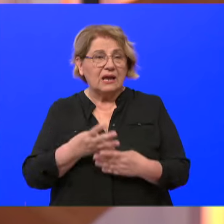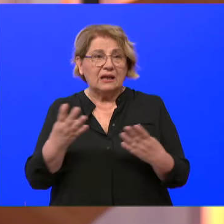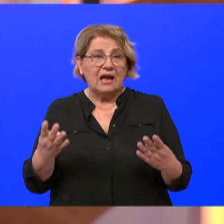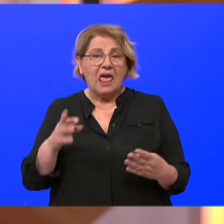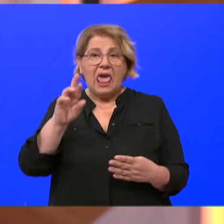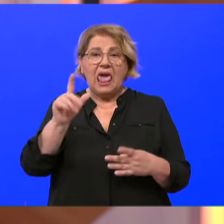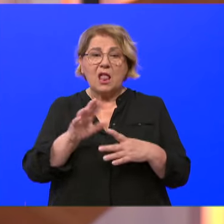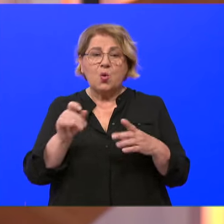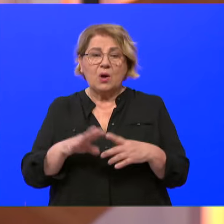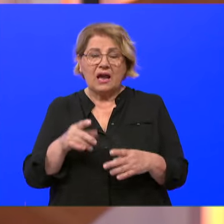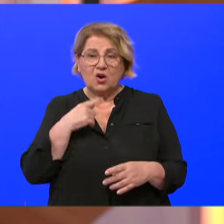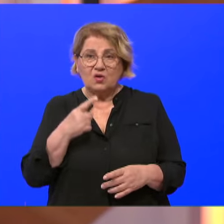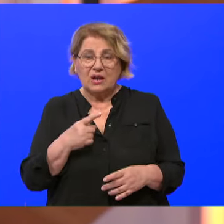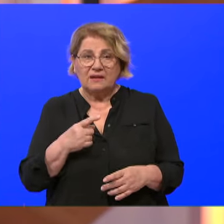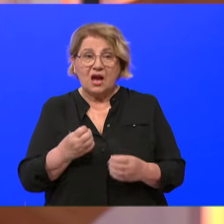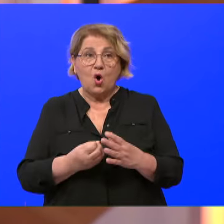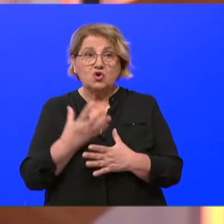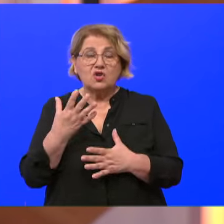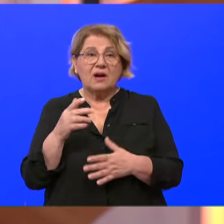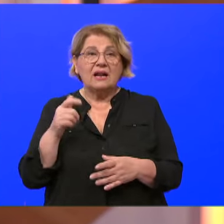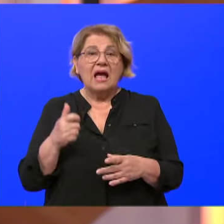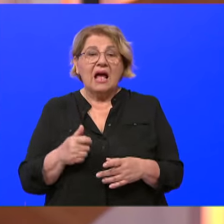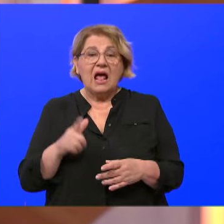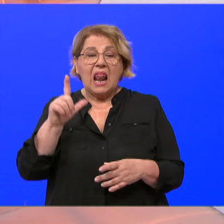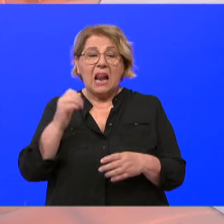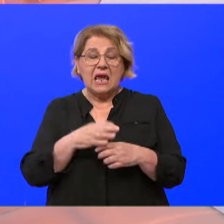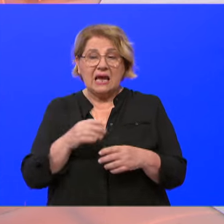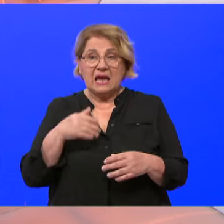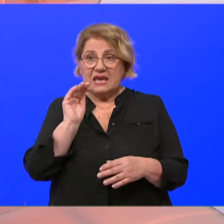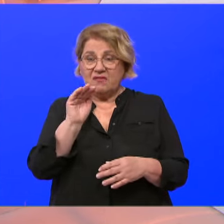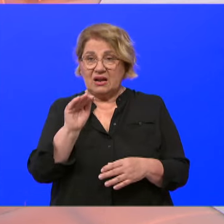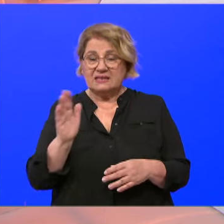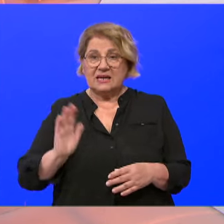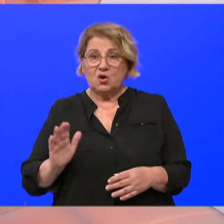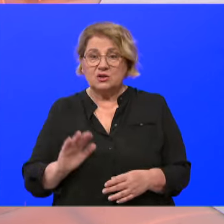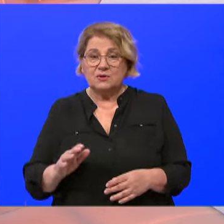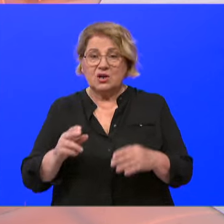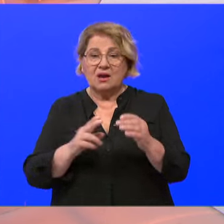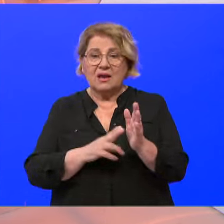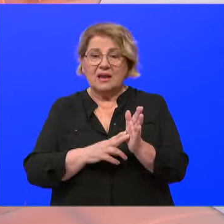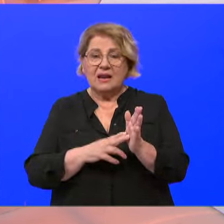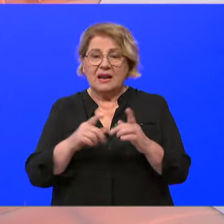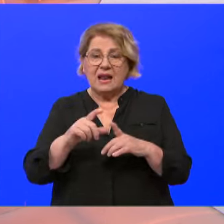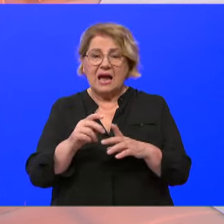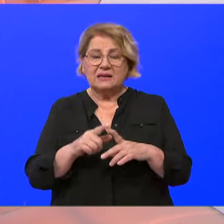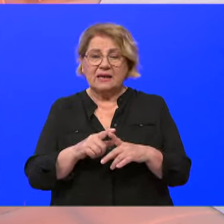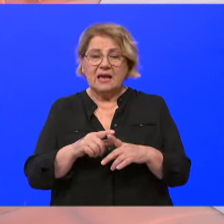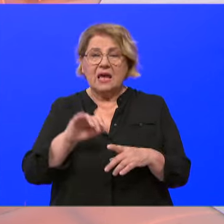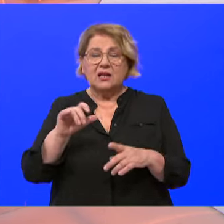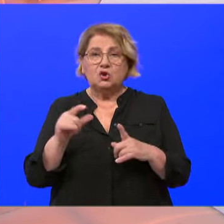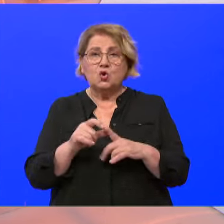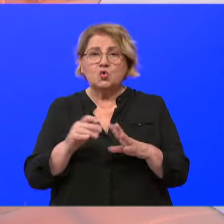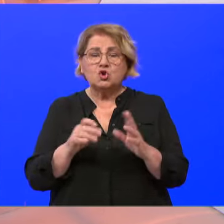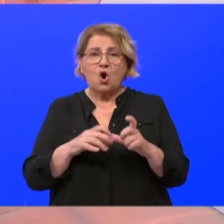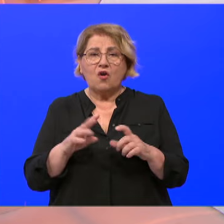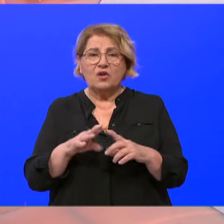Eljuga je govorio da je osnovana Liga Korčula i javila se jedna gospođa Nada Jank Drušković,